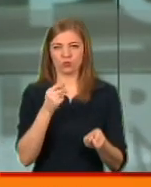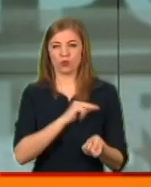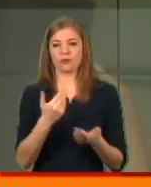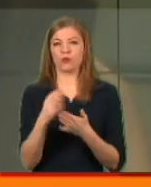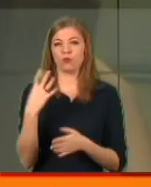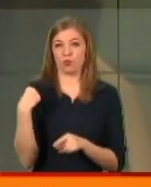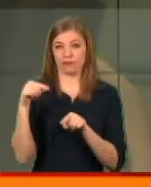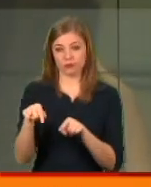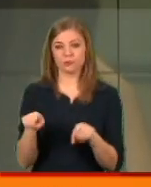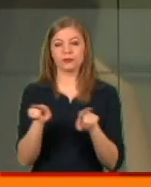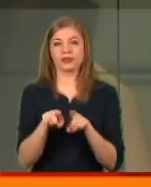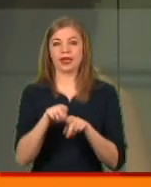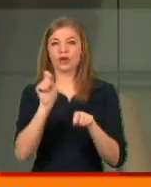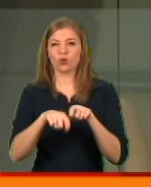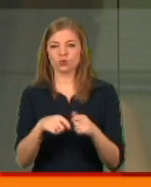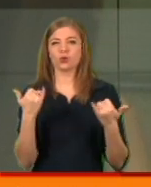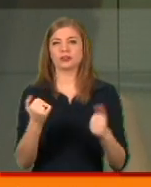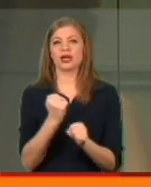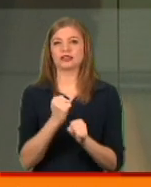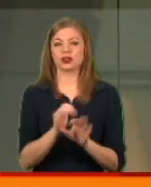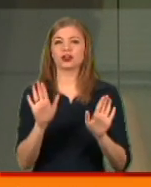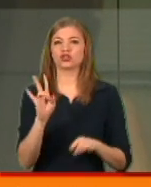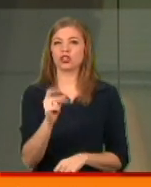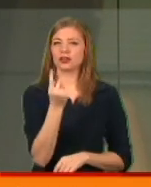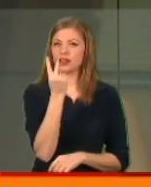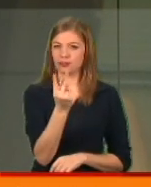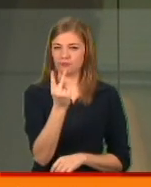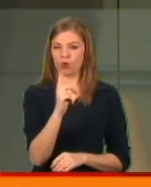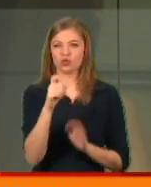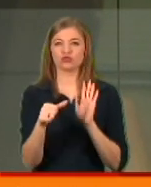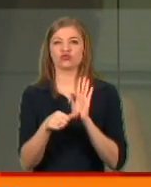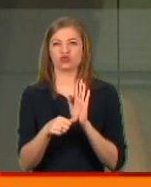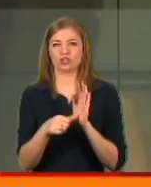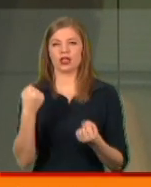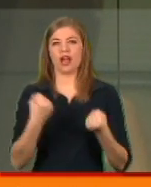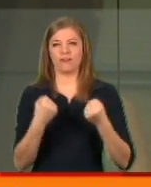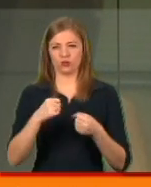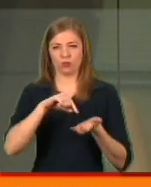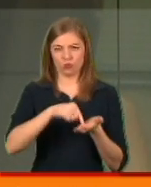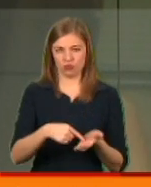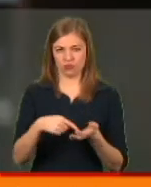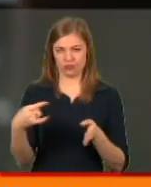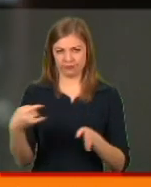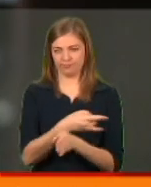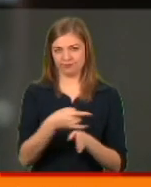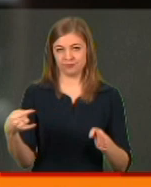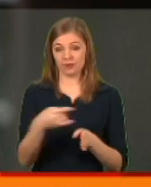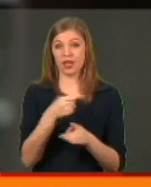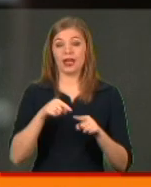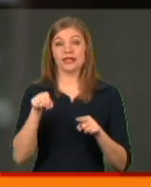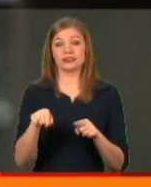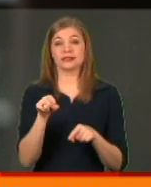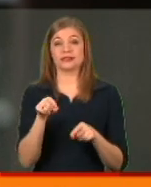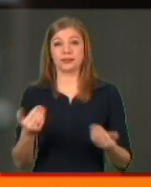Львівщину, то такий контроль нині здійснюється лише на двох із шести автомобільних пунктах перепуску. Ті мешканці